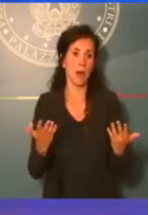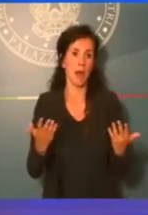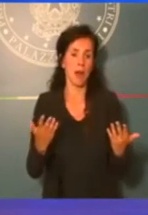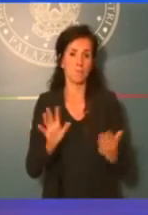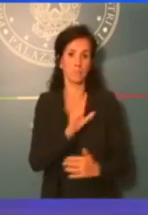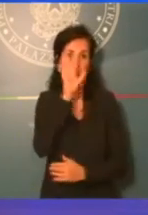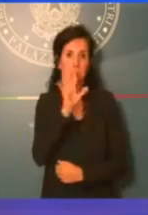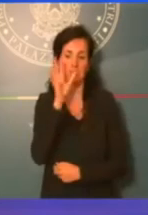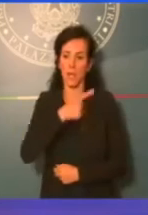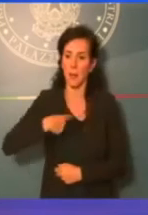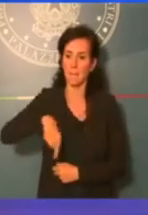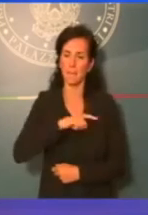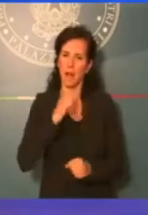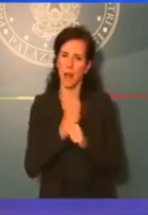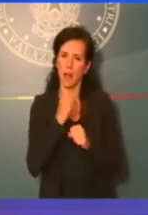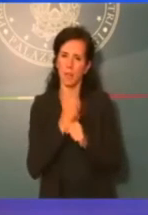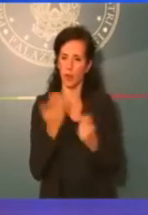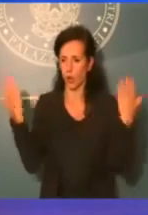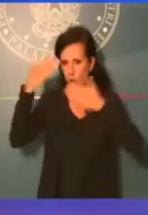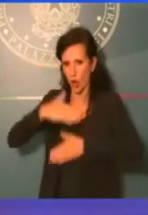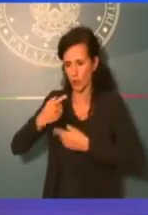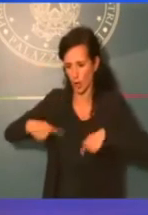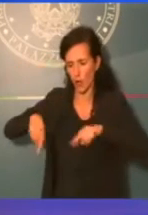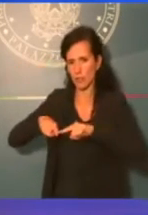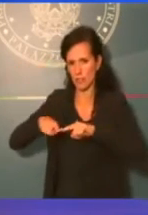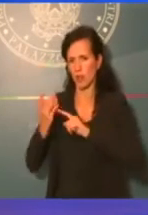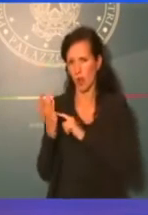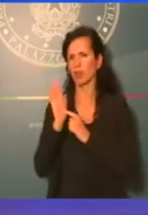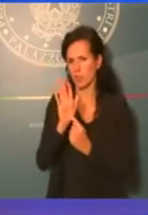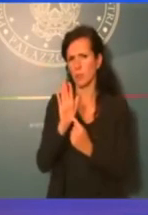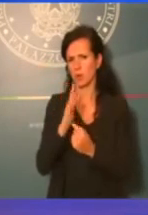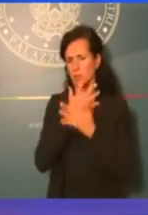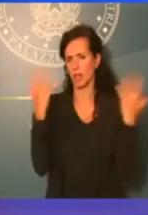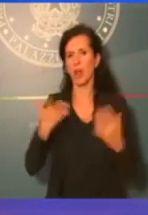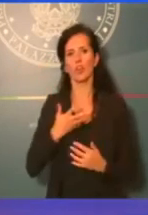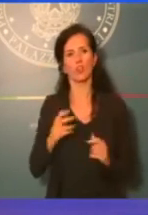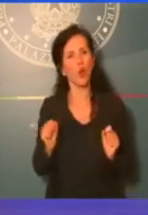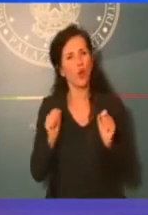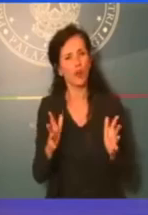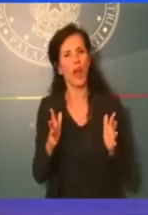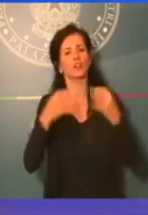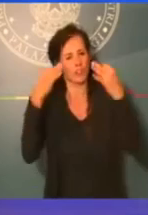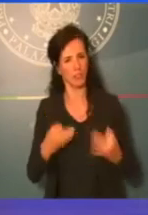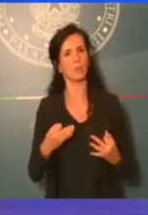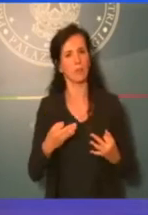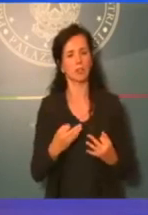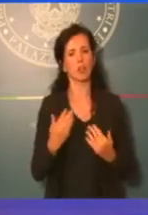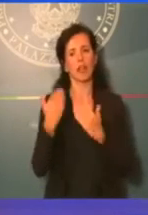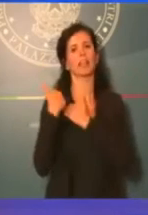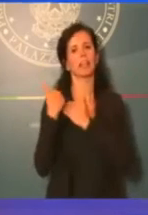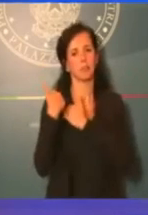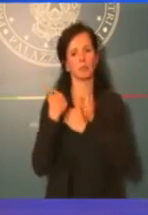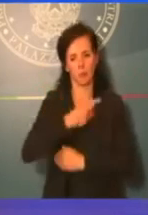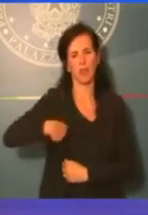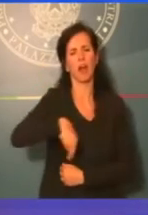il lavoro anche di questa notte lo dimostri, questo coraggio, questa determinazione e questa responsabilità ce l'abbiamo.